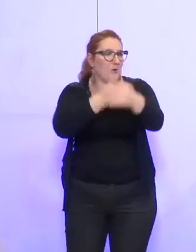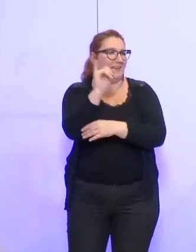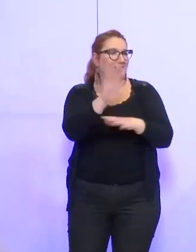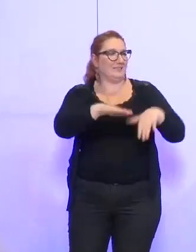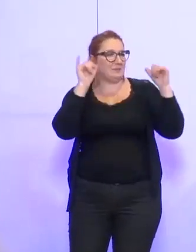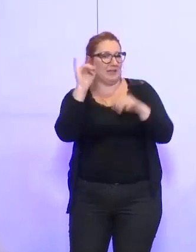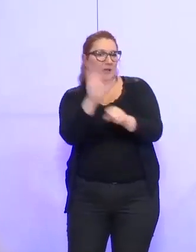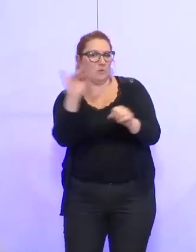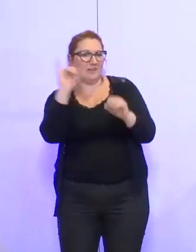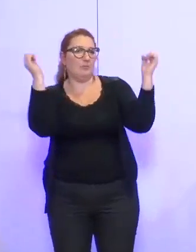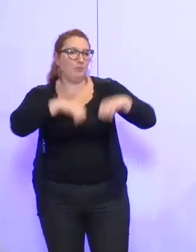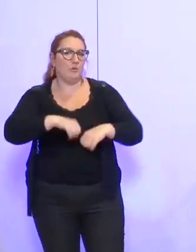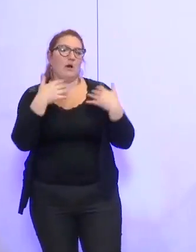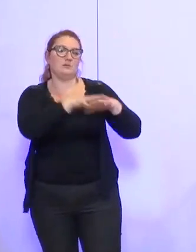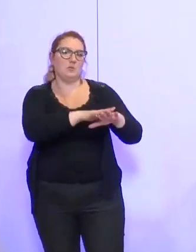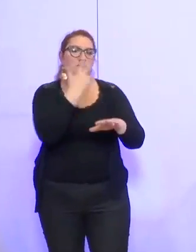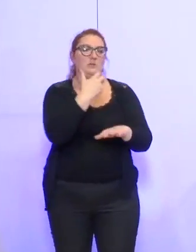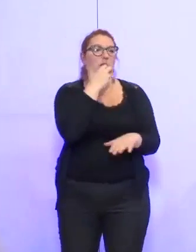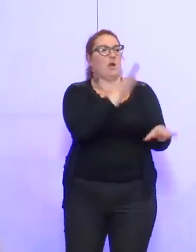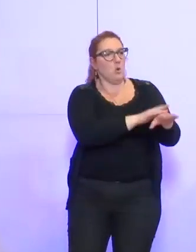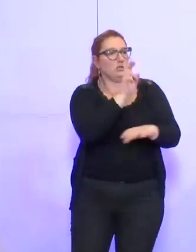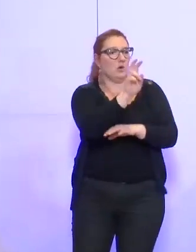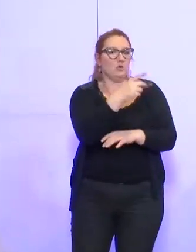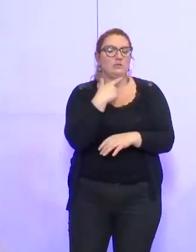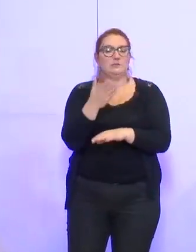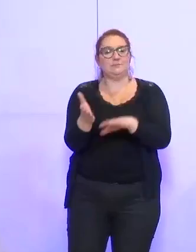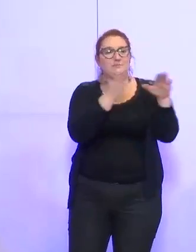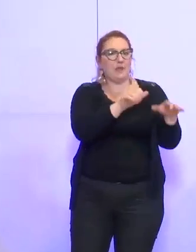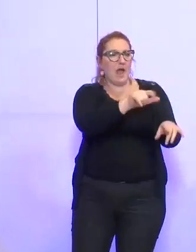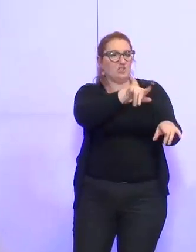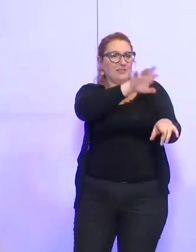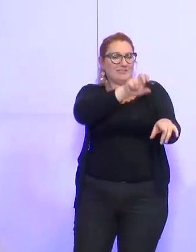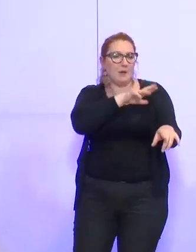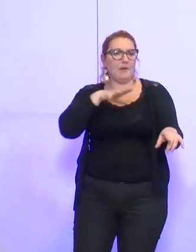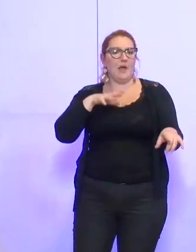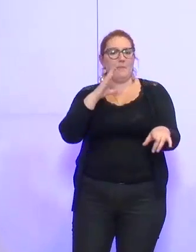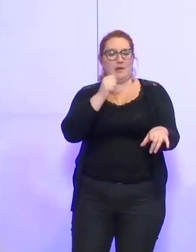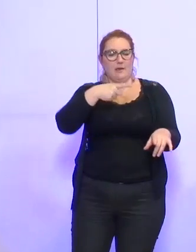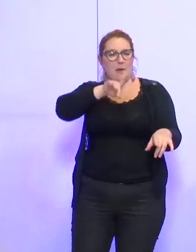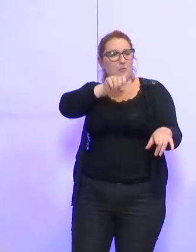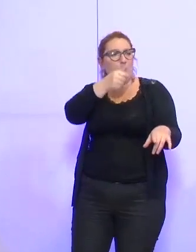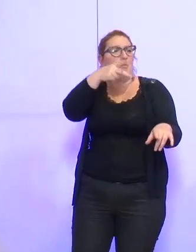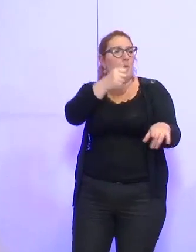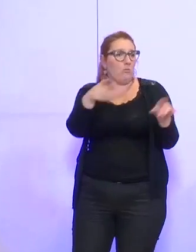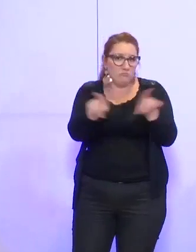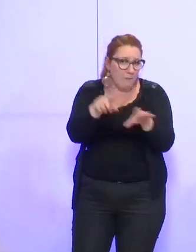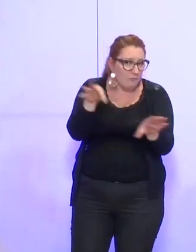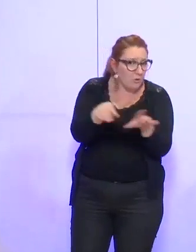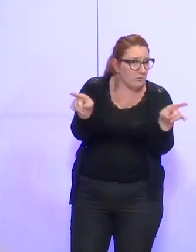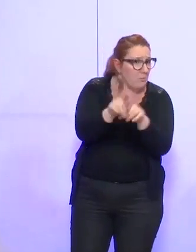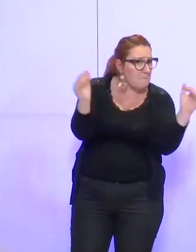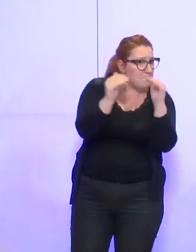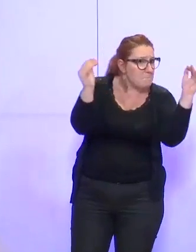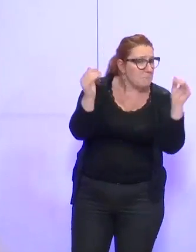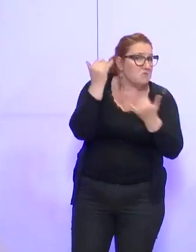pour Rassemblement Citoyens de la Gauche et des écologistes ? Pour l'AGEXA, Mme Kira-de-Pont. Même vote, j'imagine. Oui. Et donc